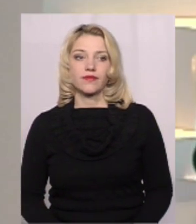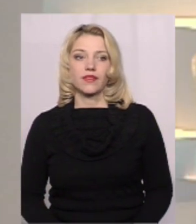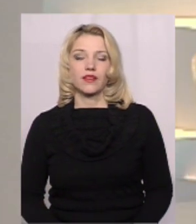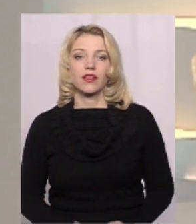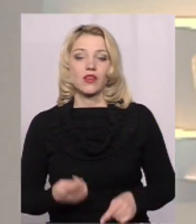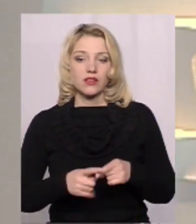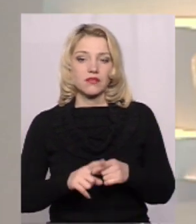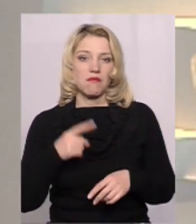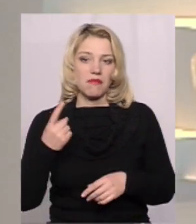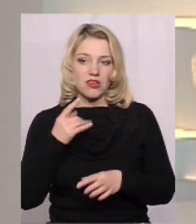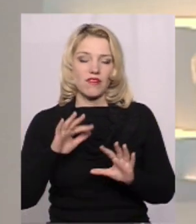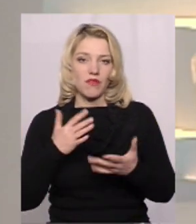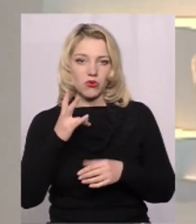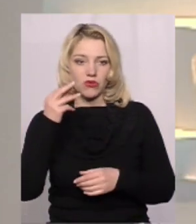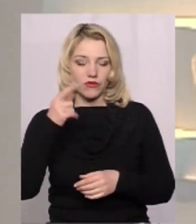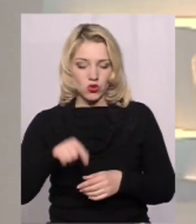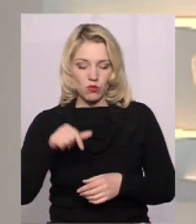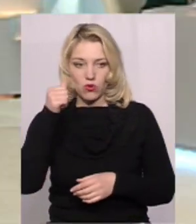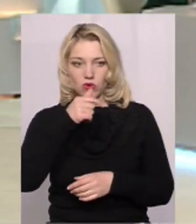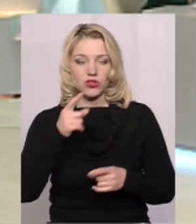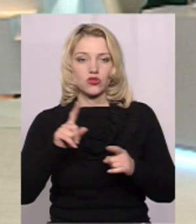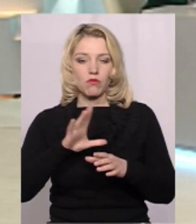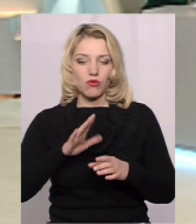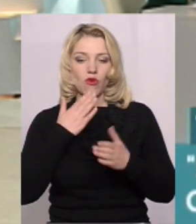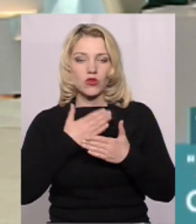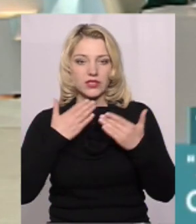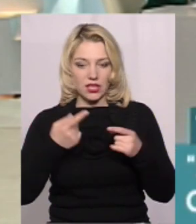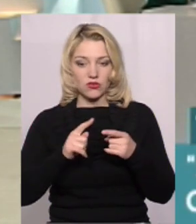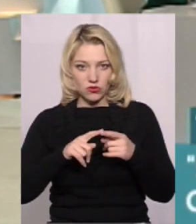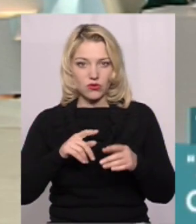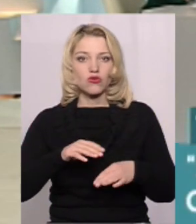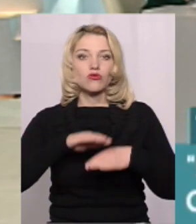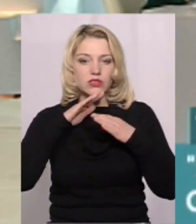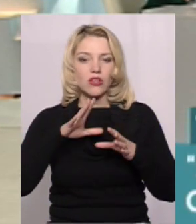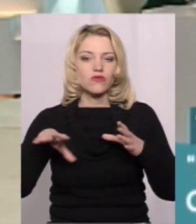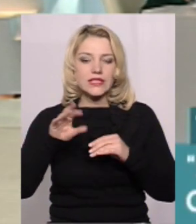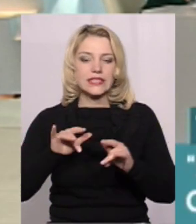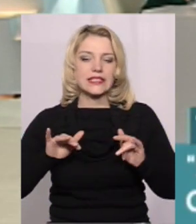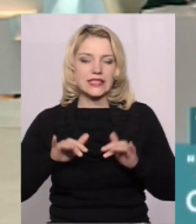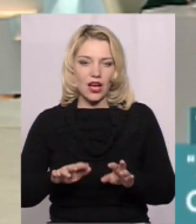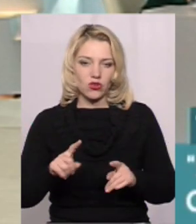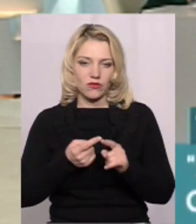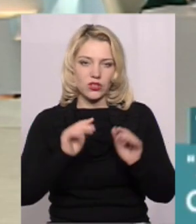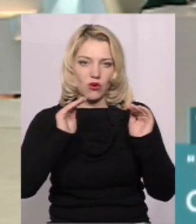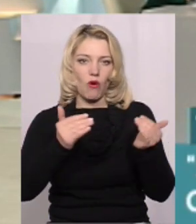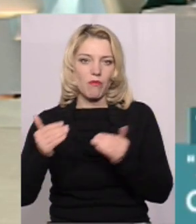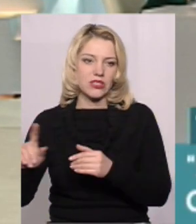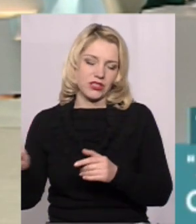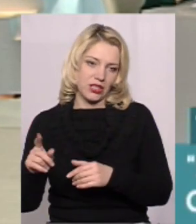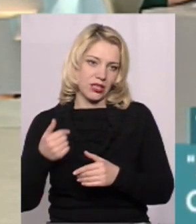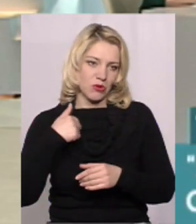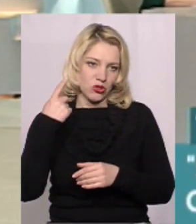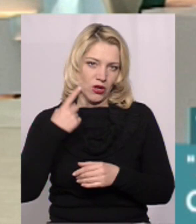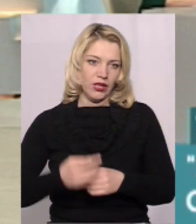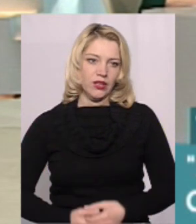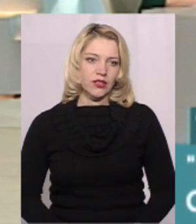Оце перший випадок у цьому році, а от щоб він був останнім. Достатньо вжитих заходів, отих от карантинних обмежень, про які ми почули